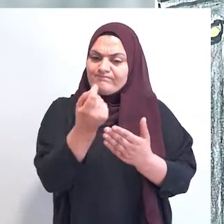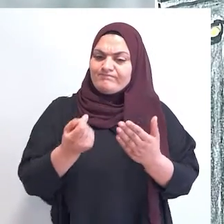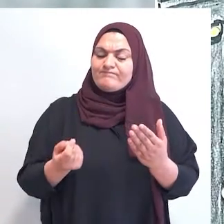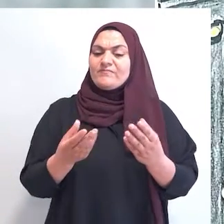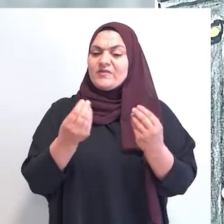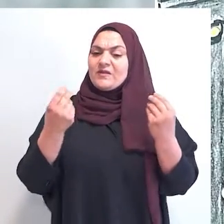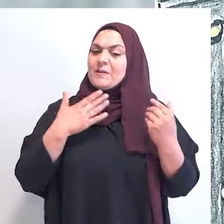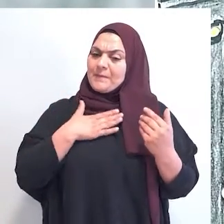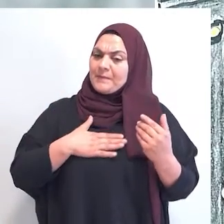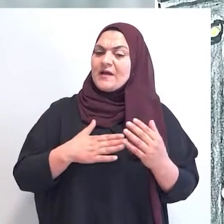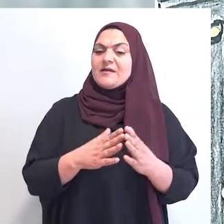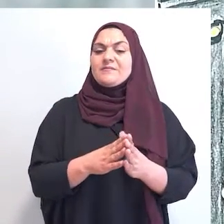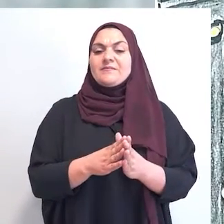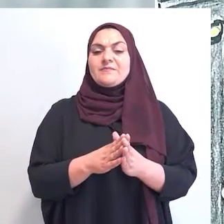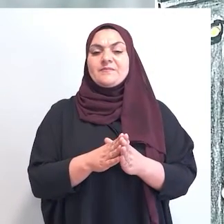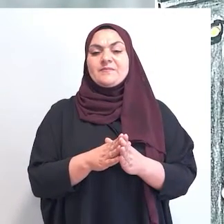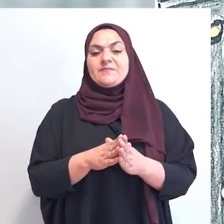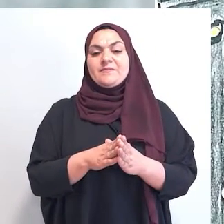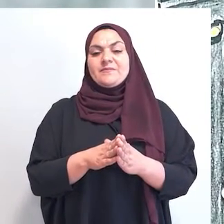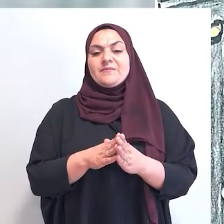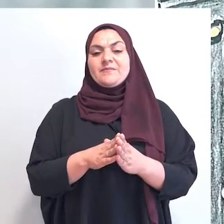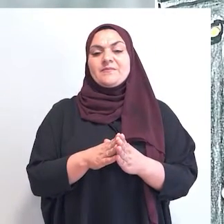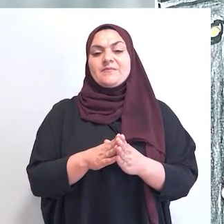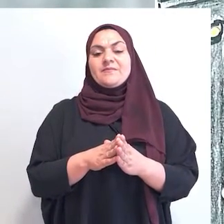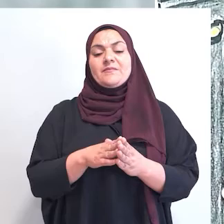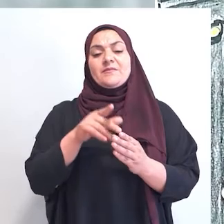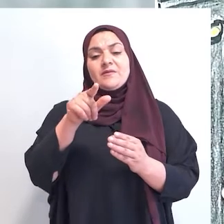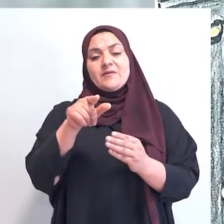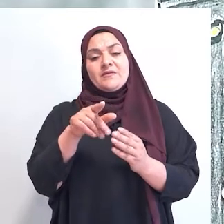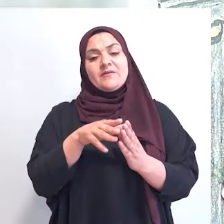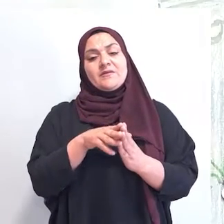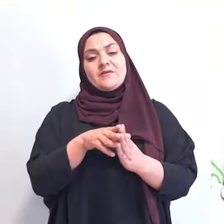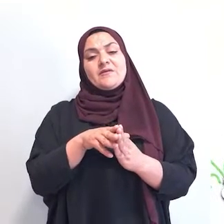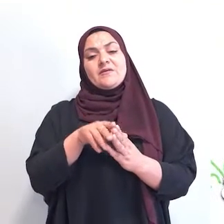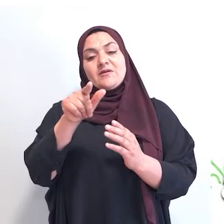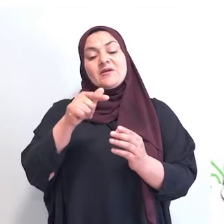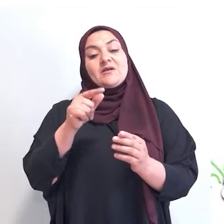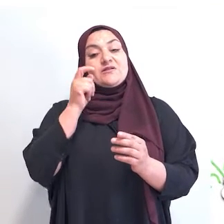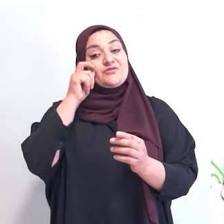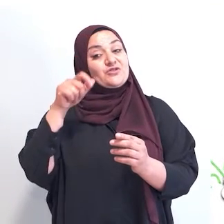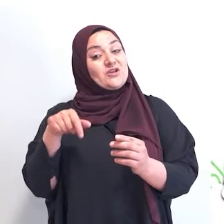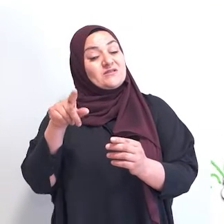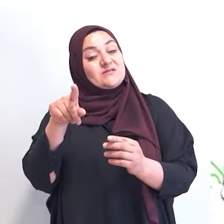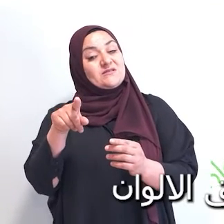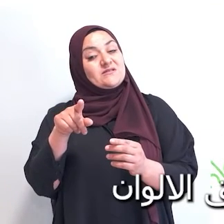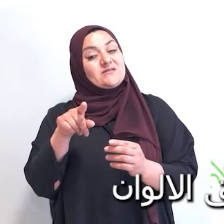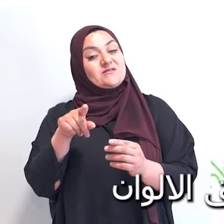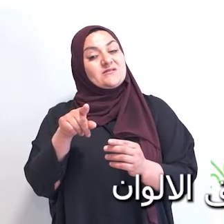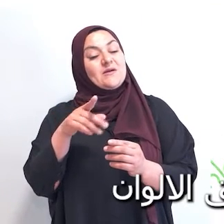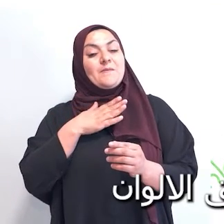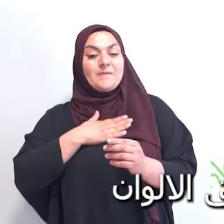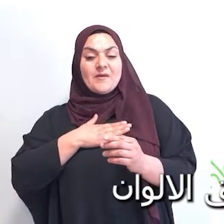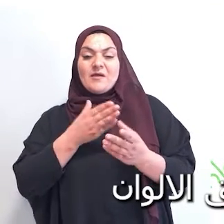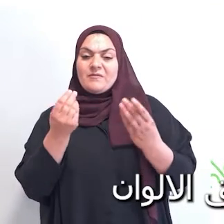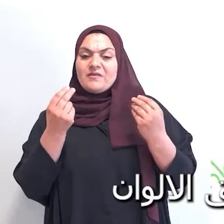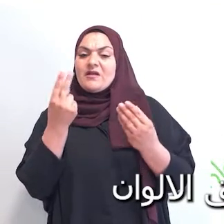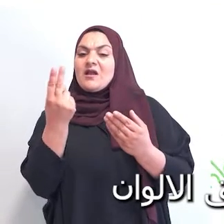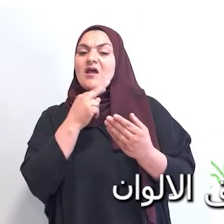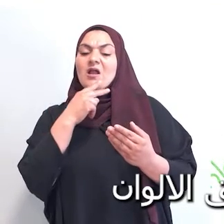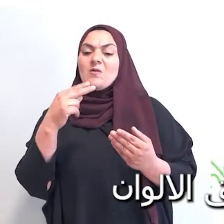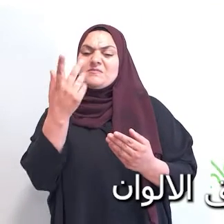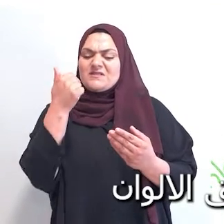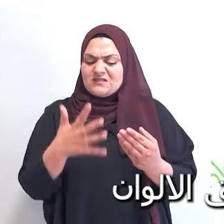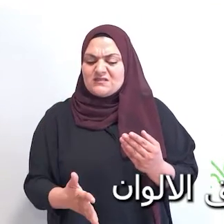سنين زي ما حكيت إنه أنا مثلاً بحب الألوان وأنا صغيرة كنت كثير أحب الألوان